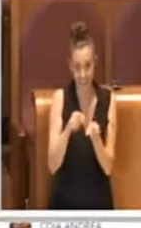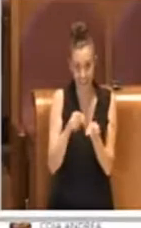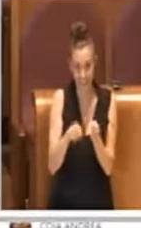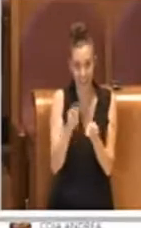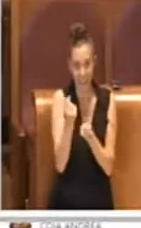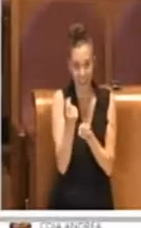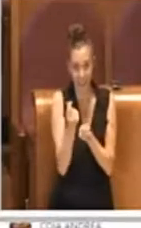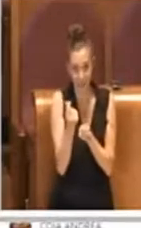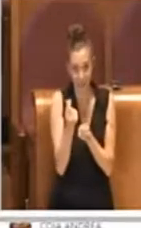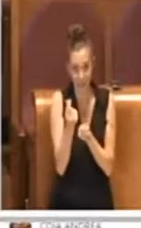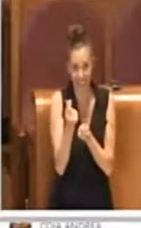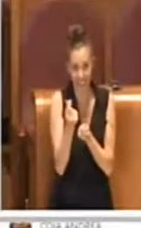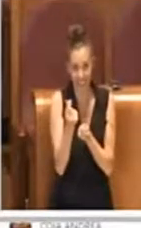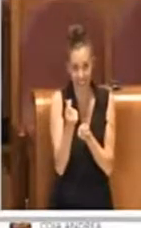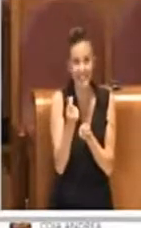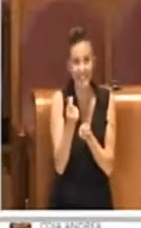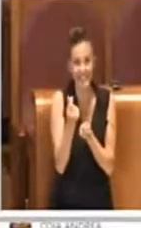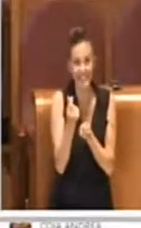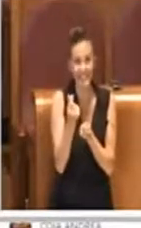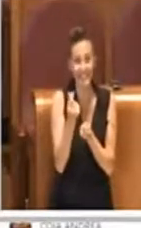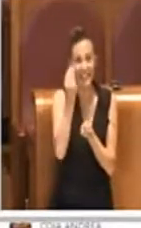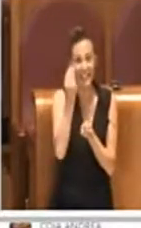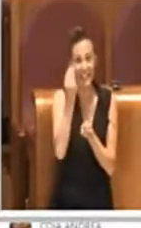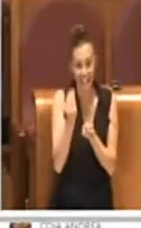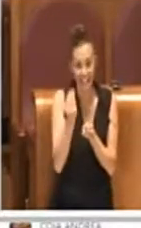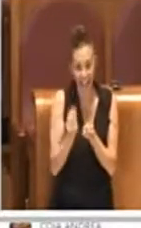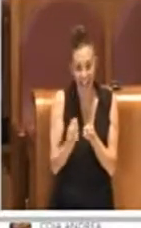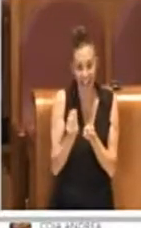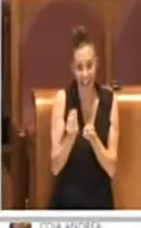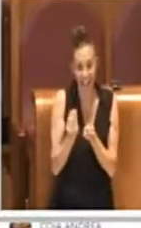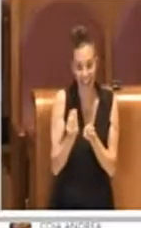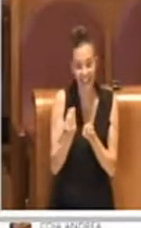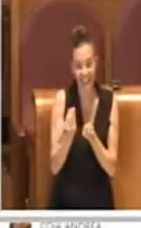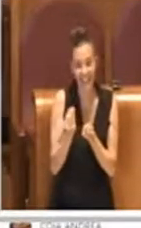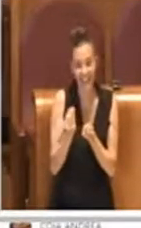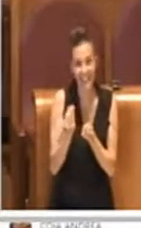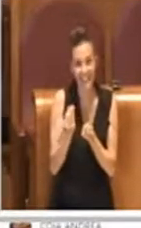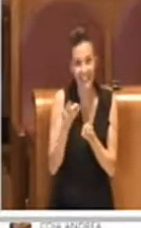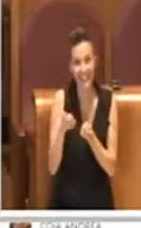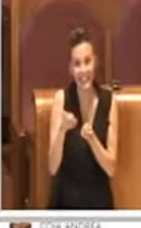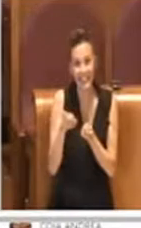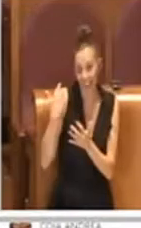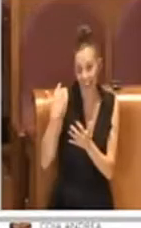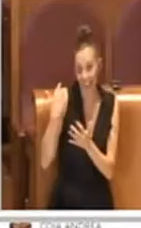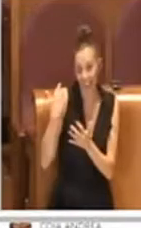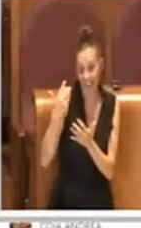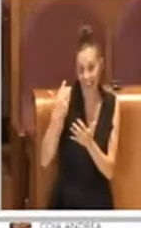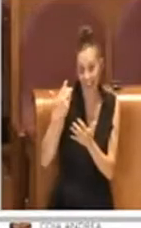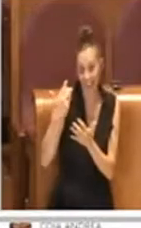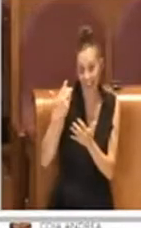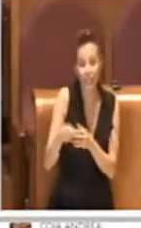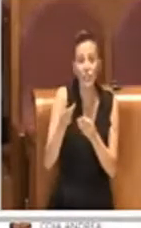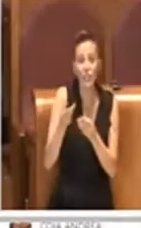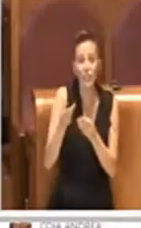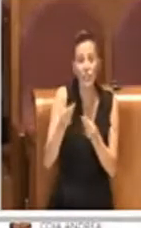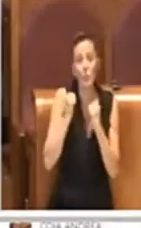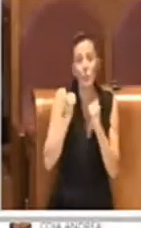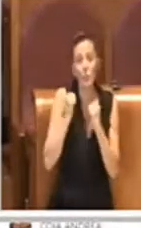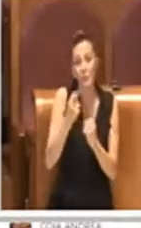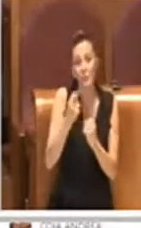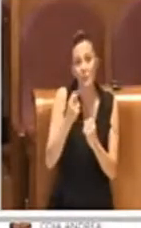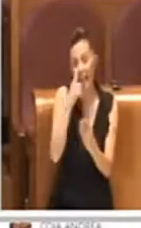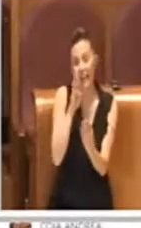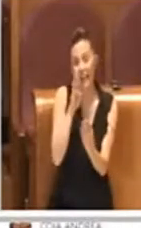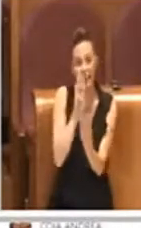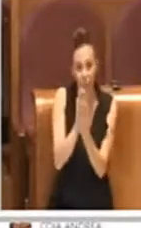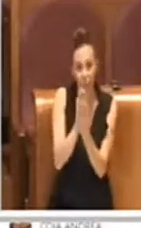dell'ente in questi ultimi anni ci permettono di affrontare con relativa tranquillità quella